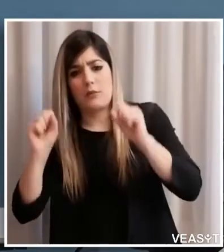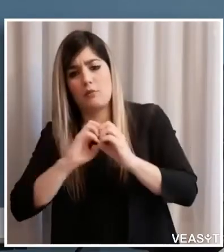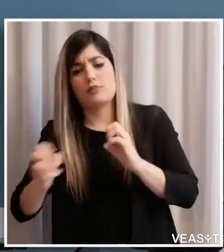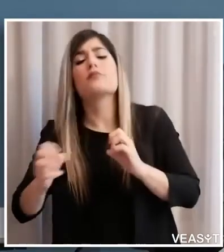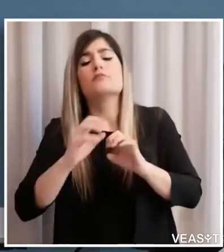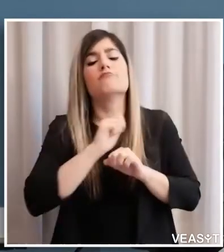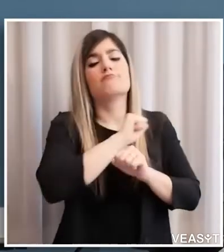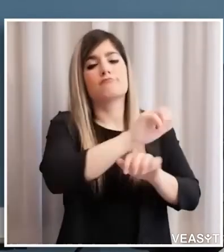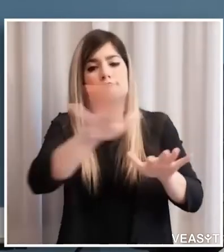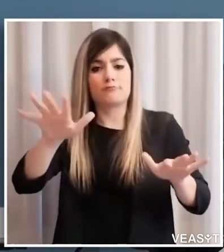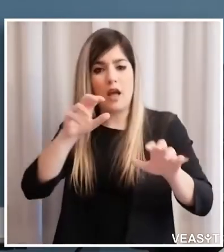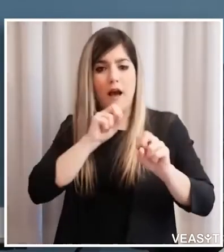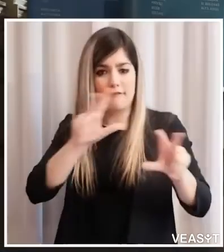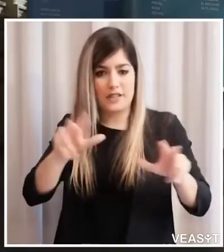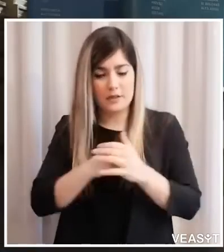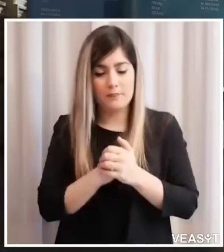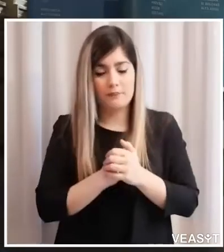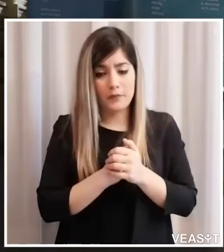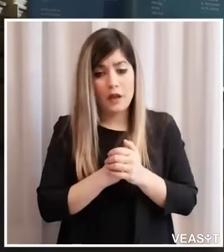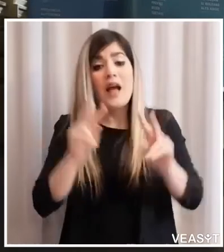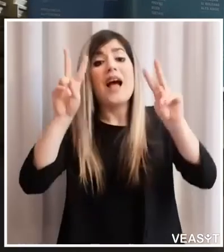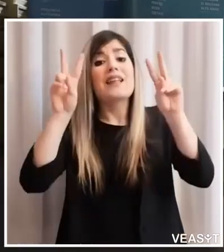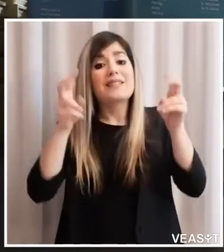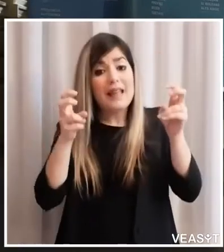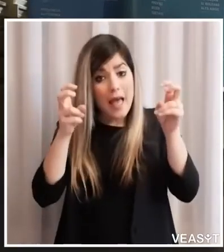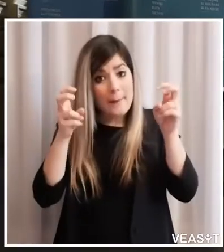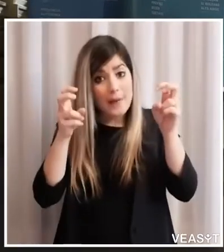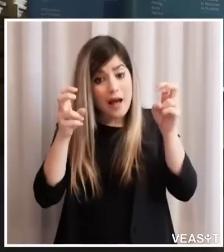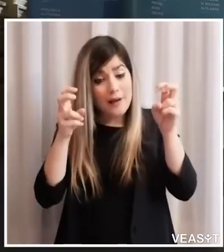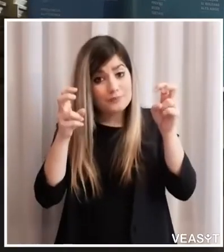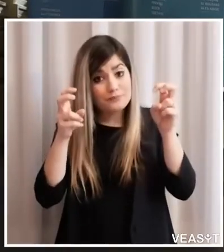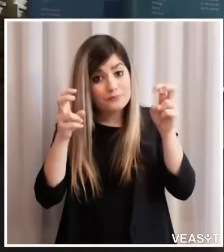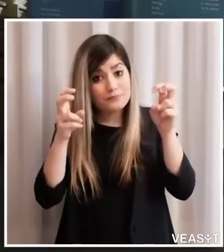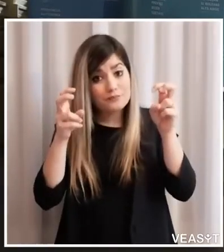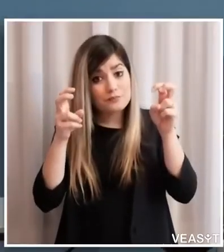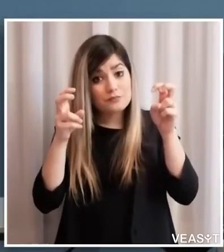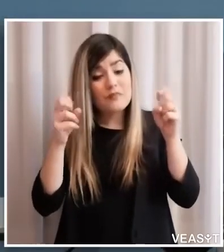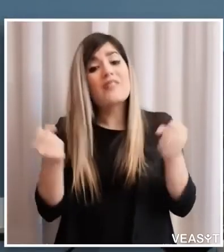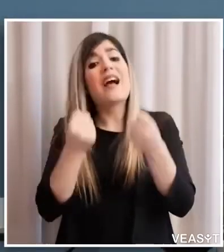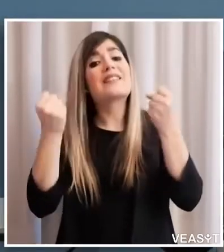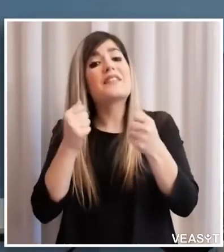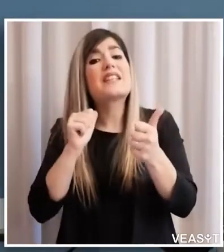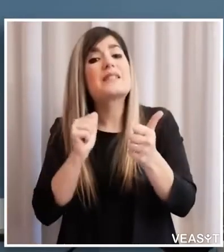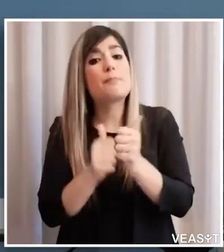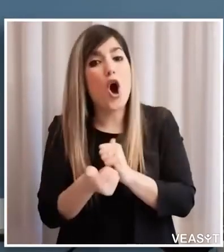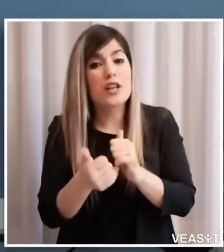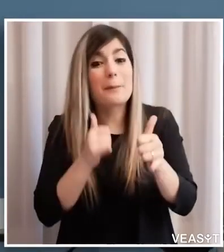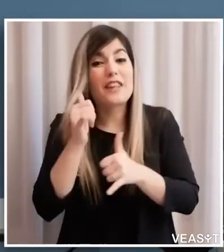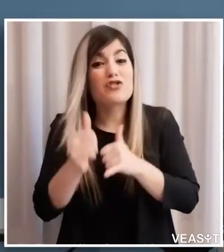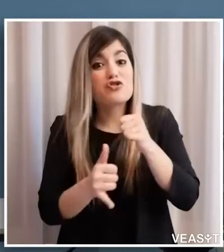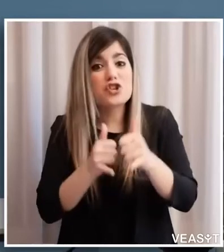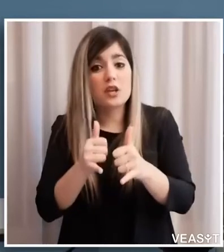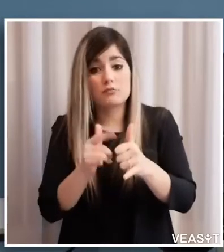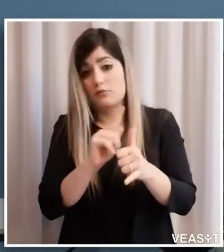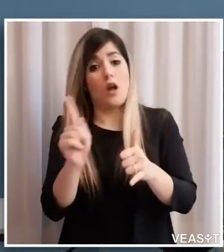per l'altro tema dell'attività sportiva in bici no per ora non è ancora